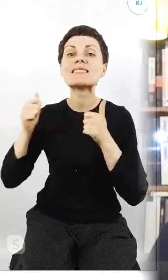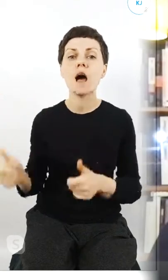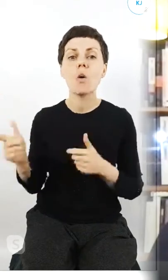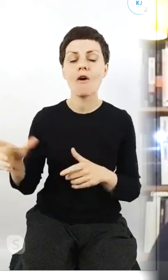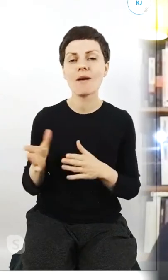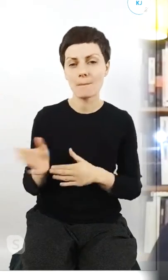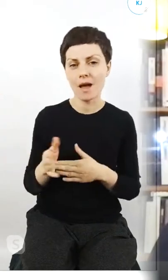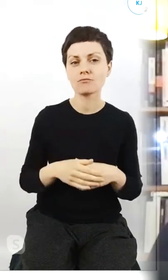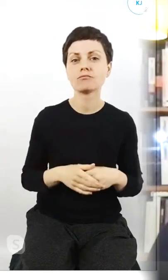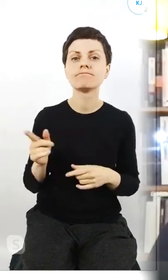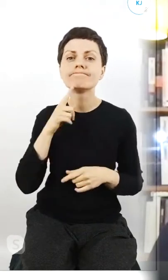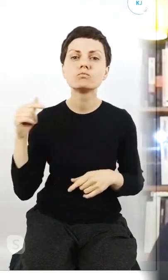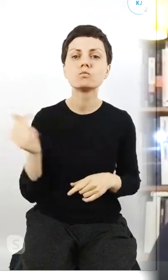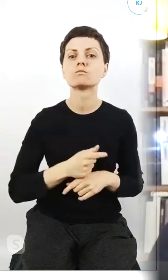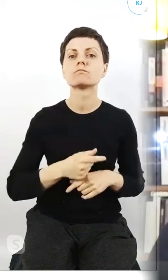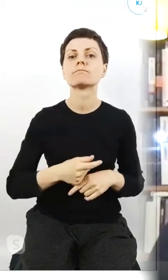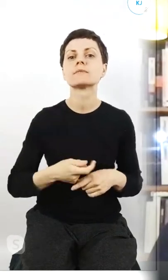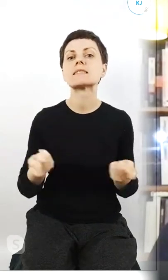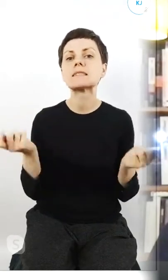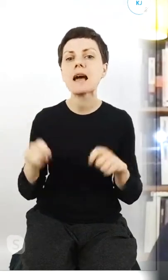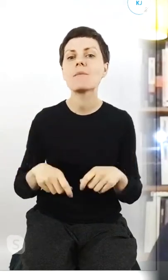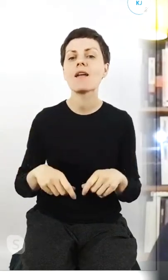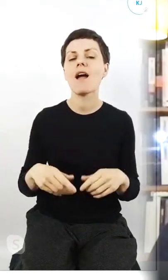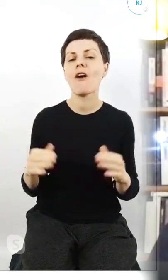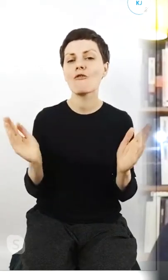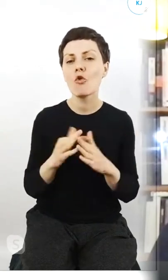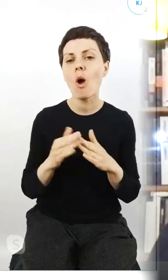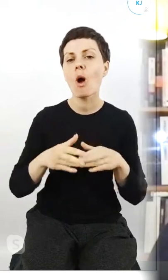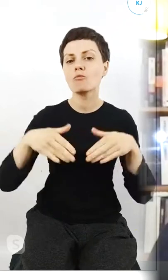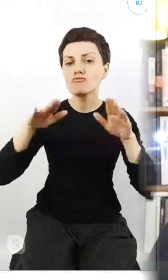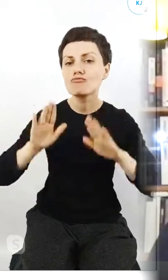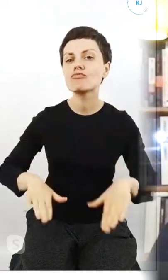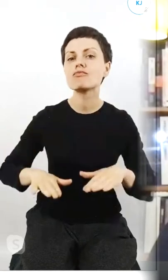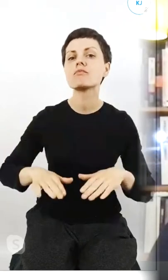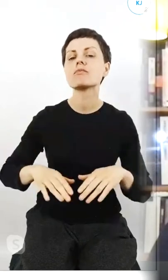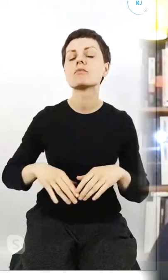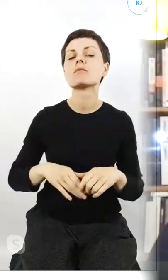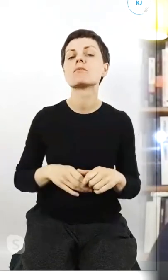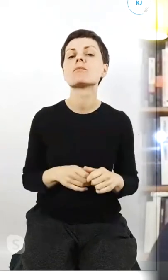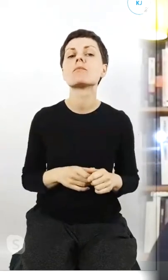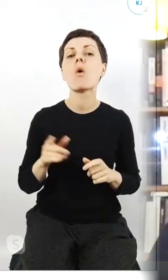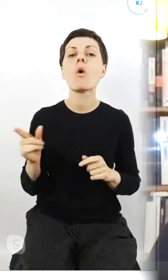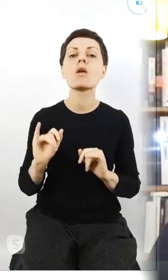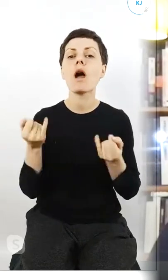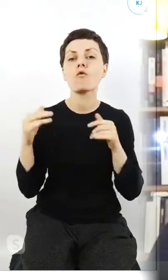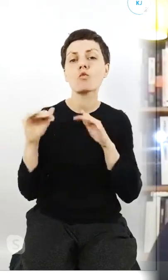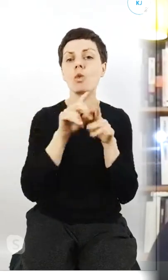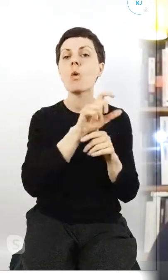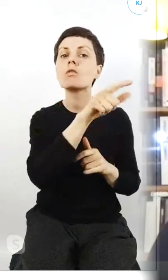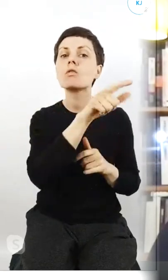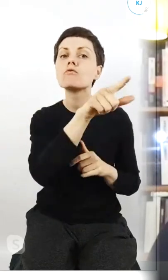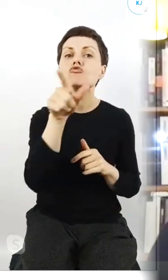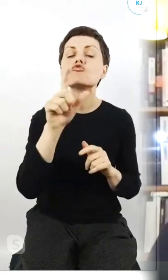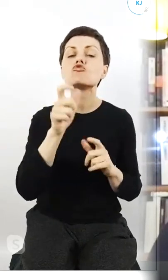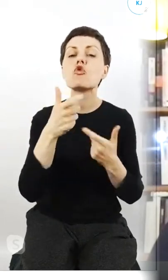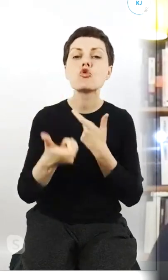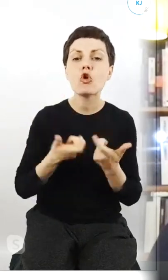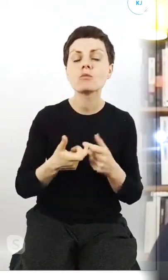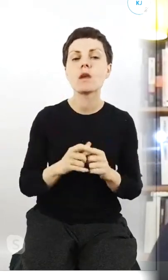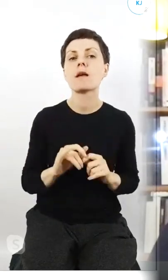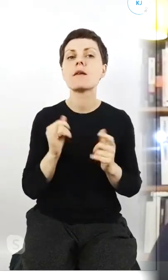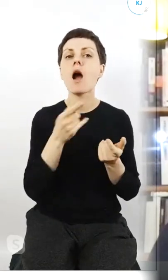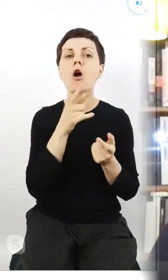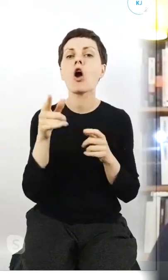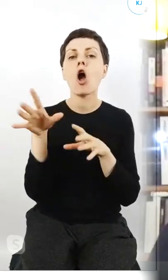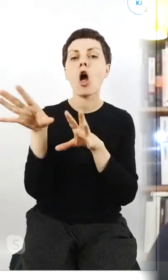konieczność zamknięcia się w domach, ograniczenia kontaktu, no wpłynęła na to, co robicie. Znaczy, ogóle jak odebraliście to?